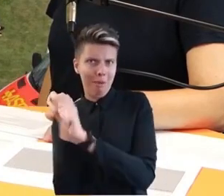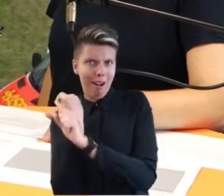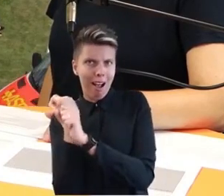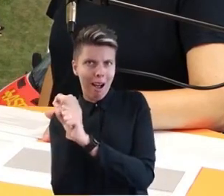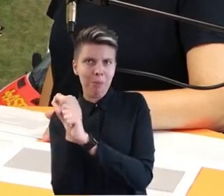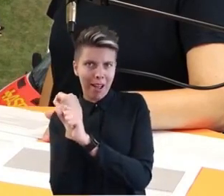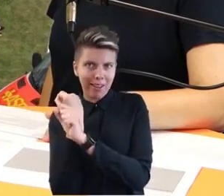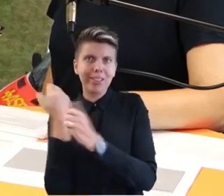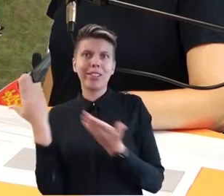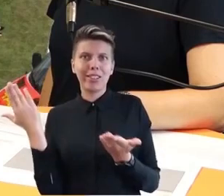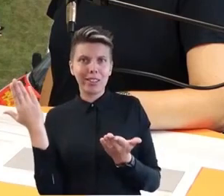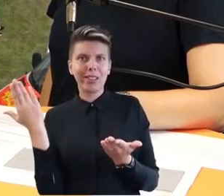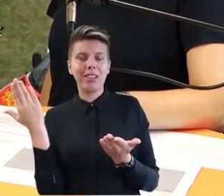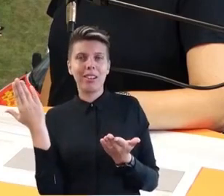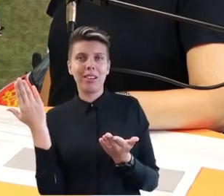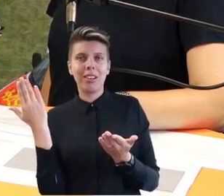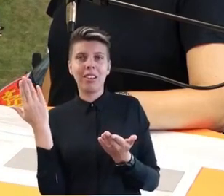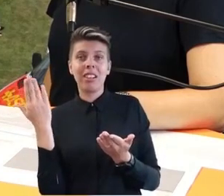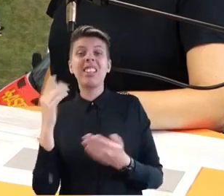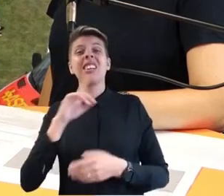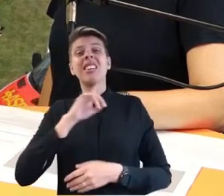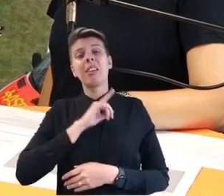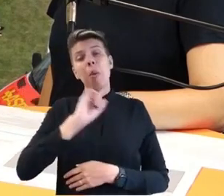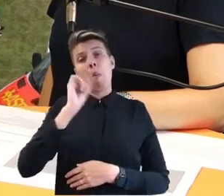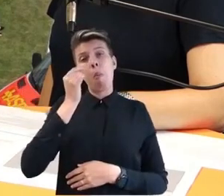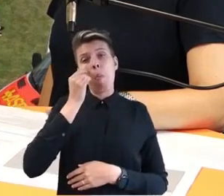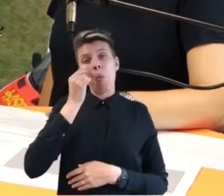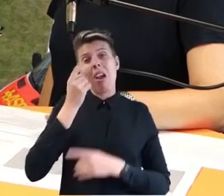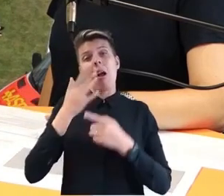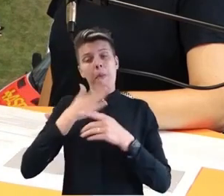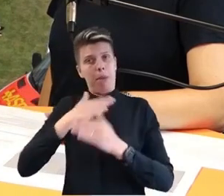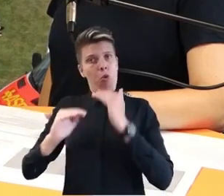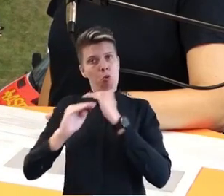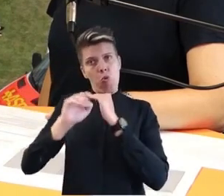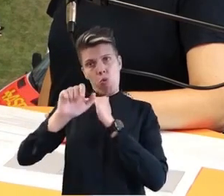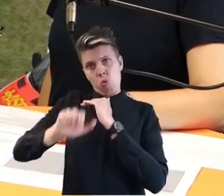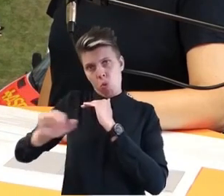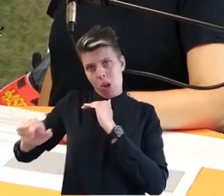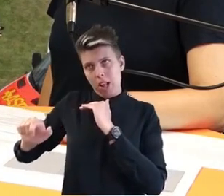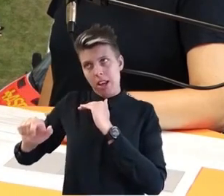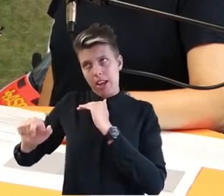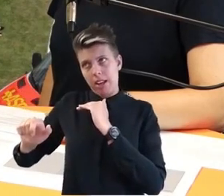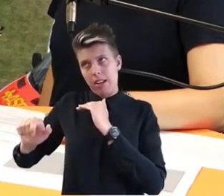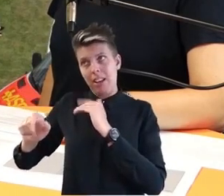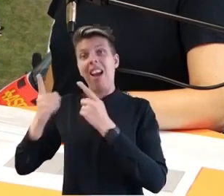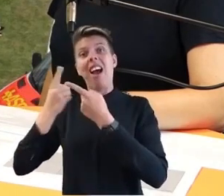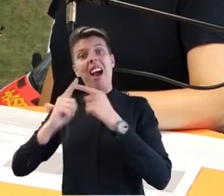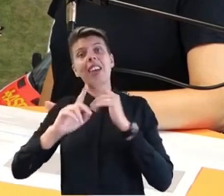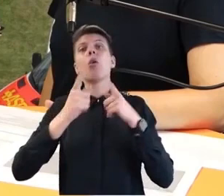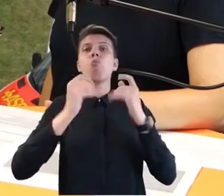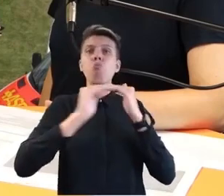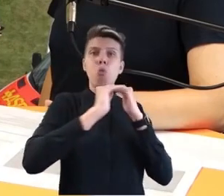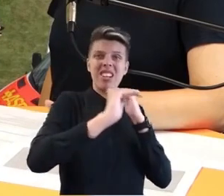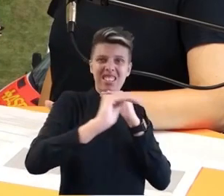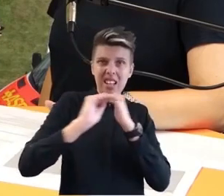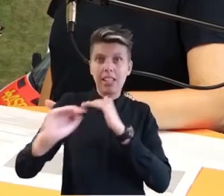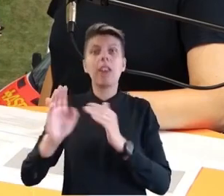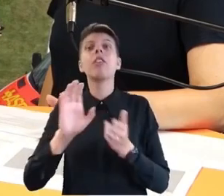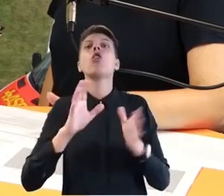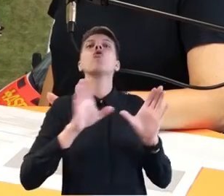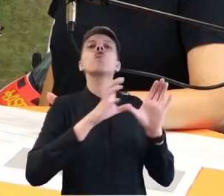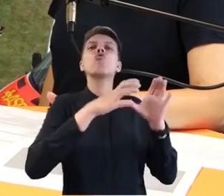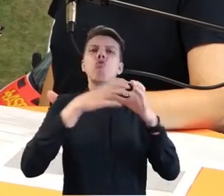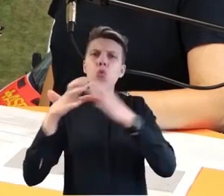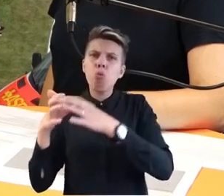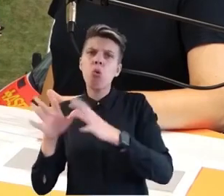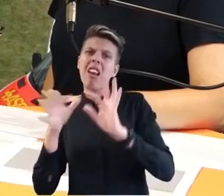Und wir versuchen, Warnung zusammen mit den Kollegen in den Ländern, in den Kommunen weiterzuentwickeln. Auch spezifisch auf die